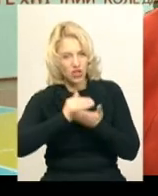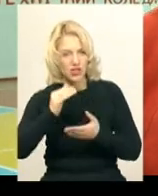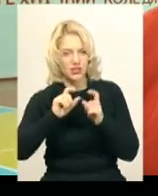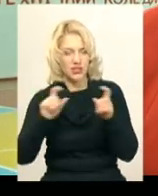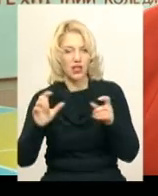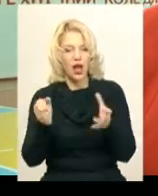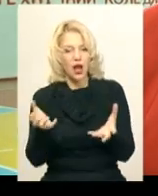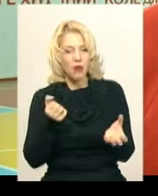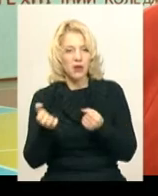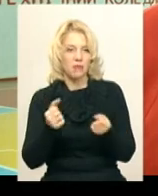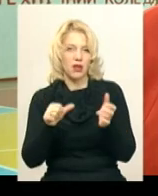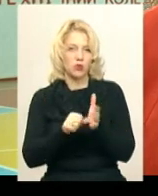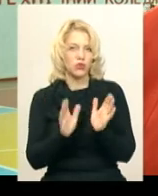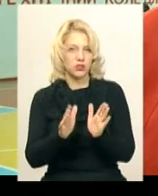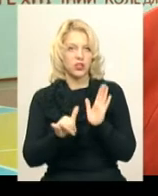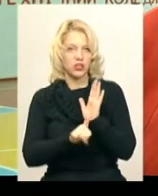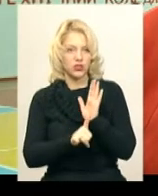а приймає участь 6